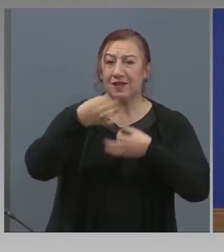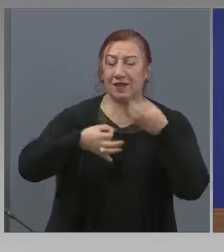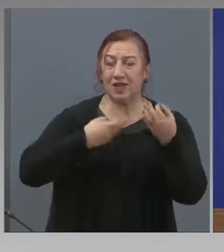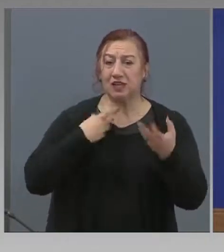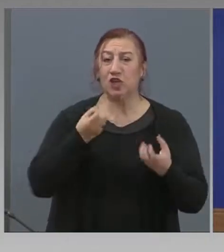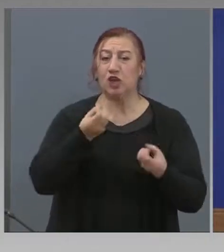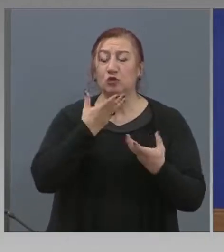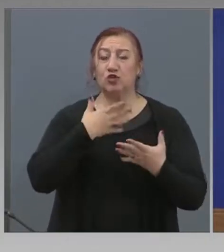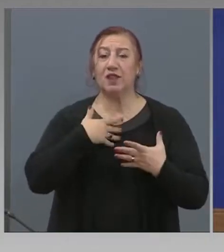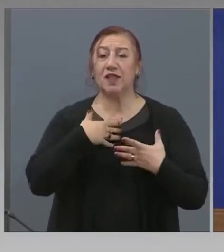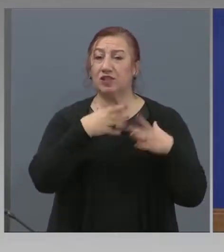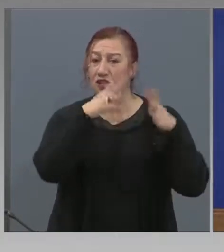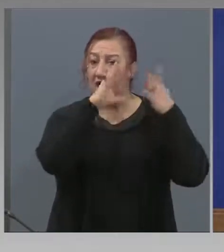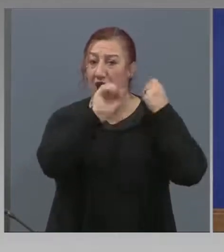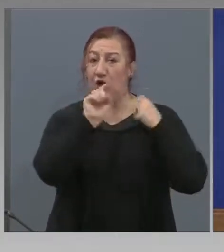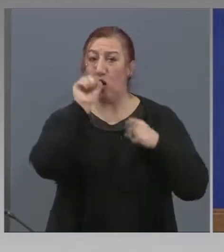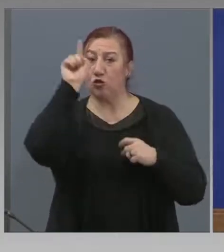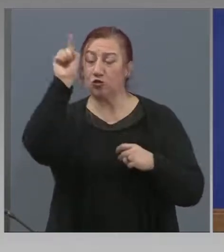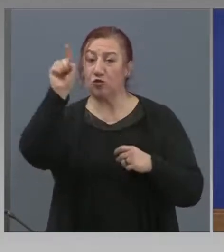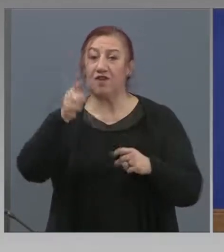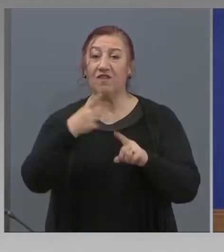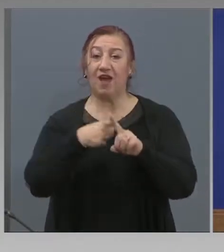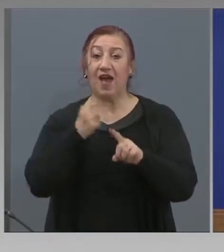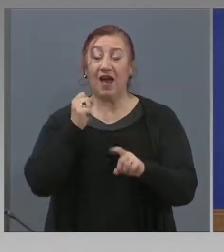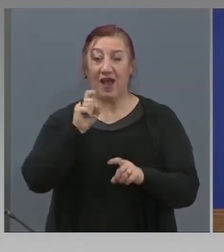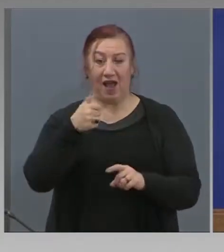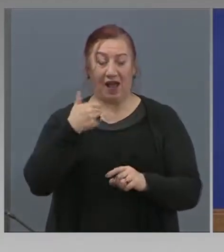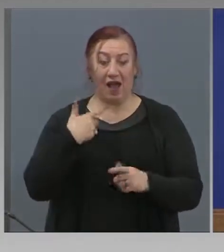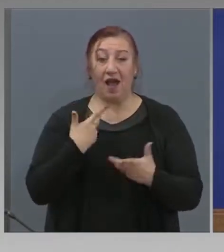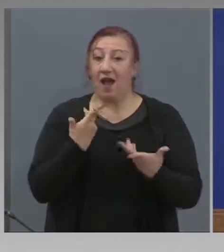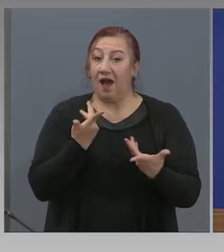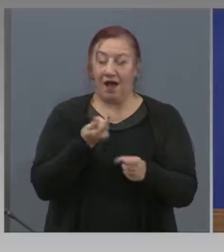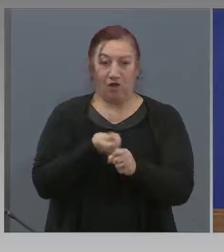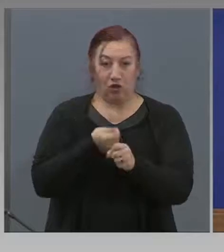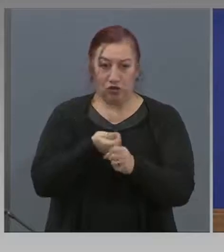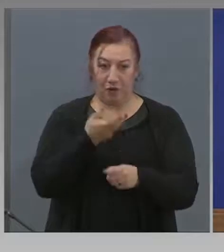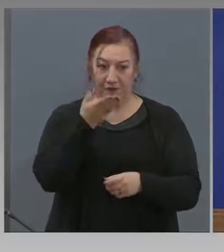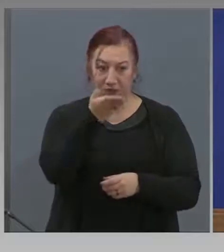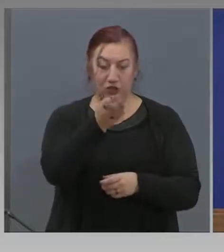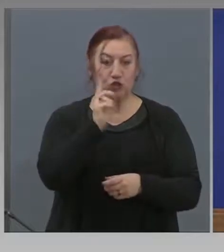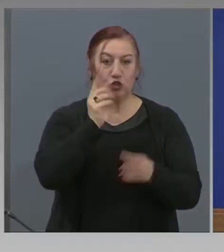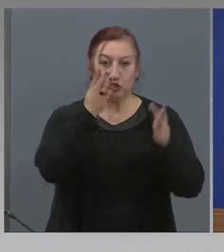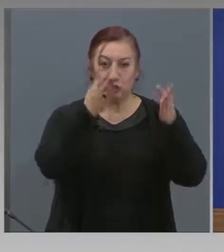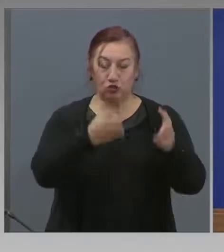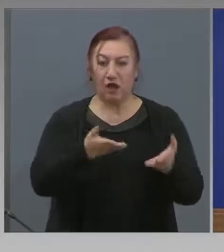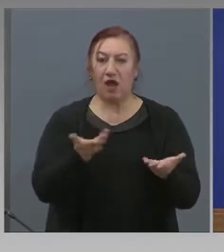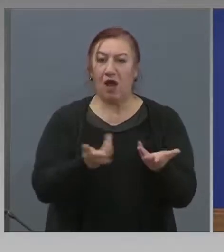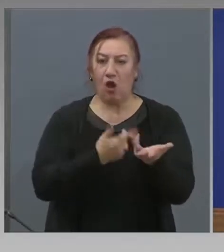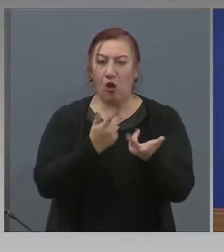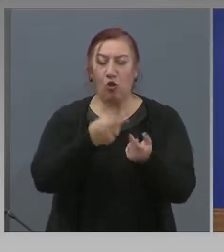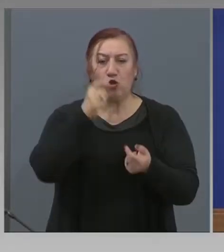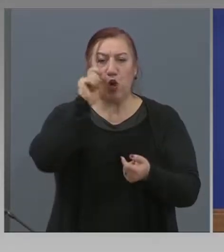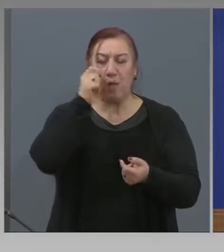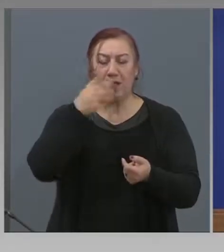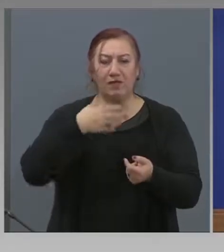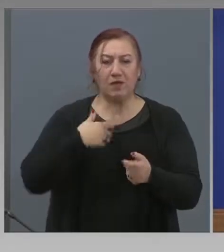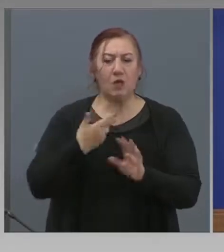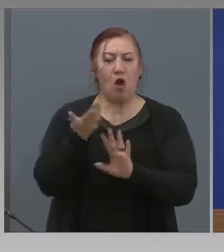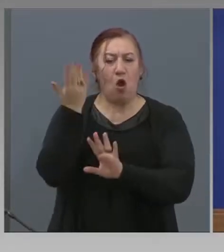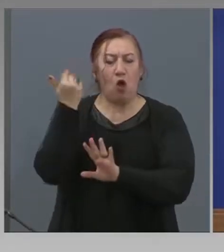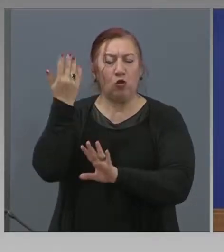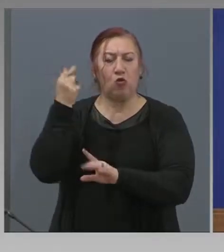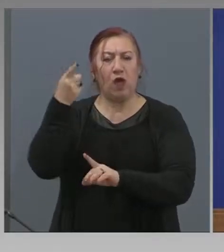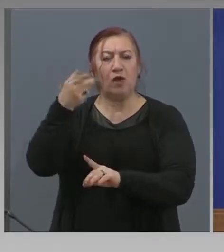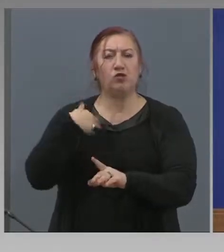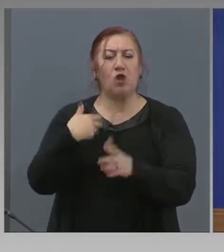консул в Хага? Как ще се процедира с него, колко оплаквания има и от кога е била тази практика да